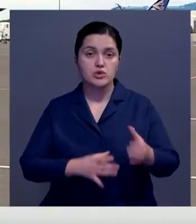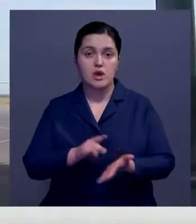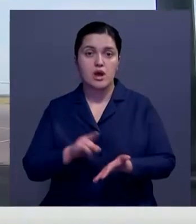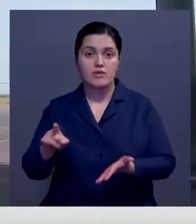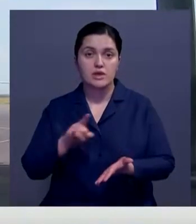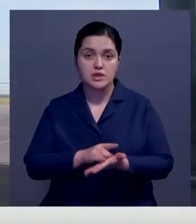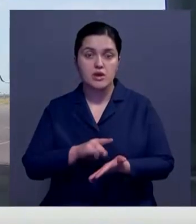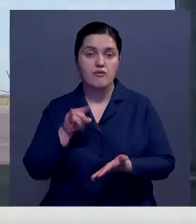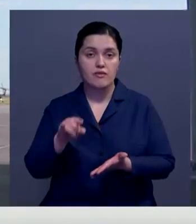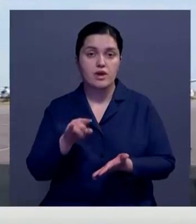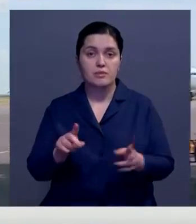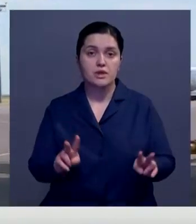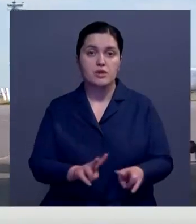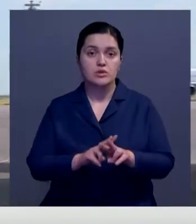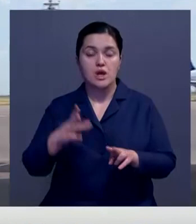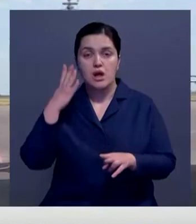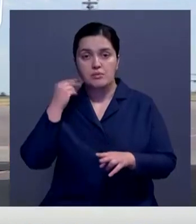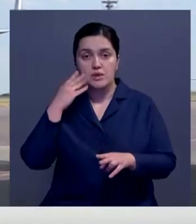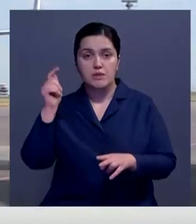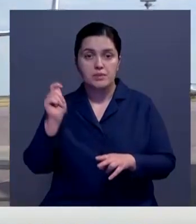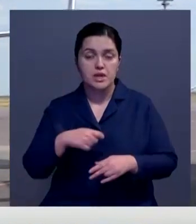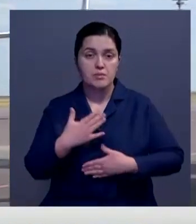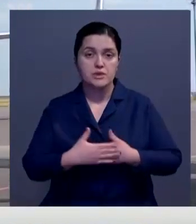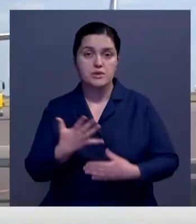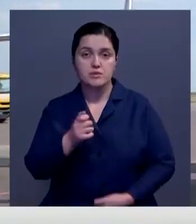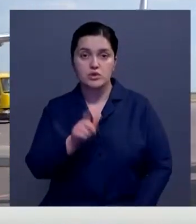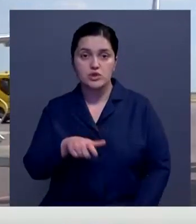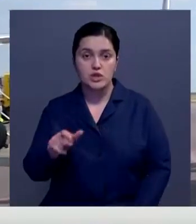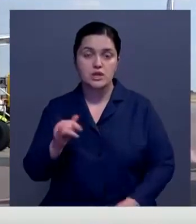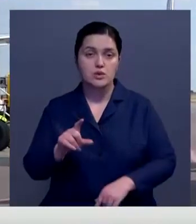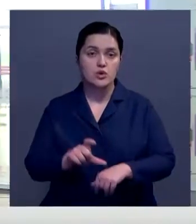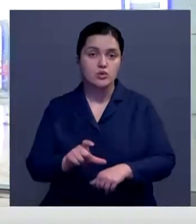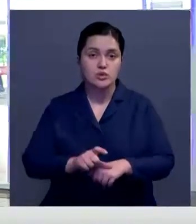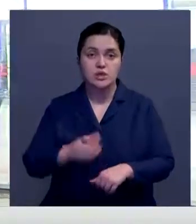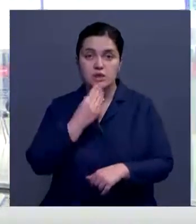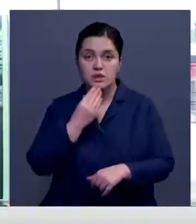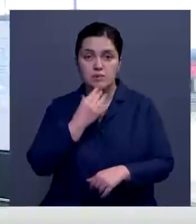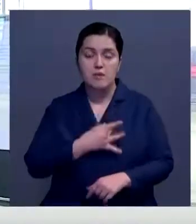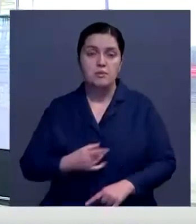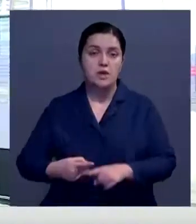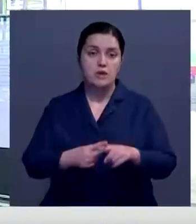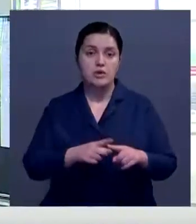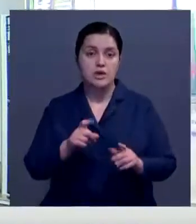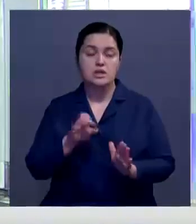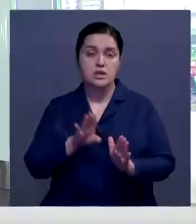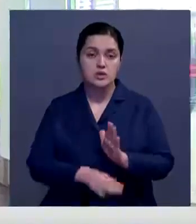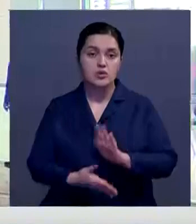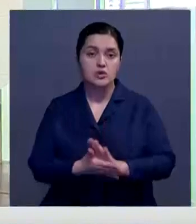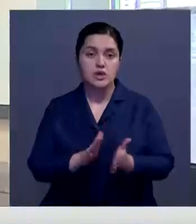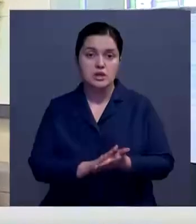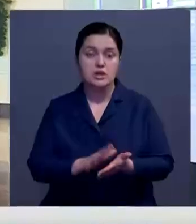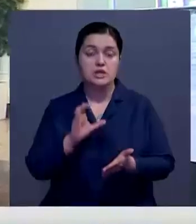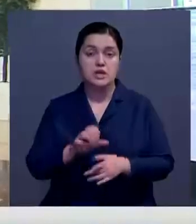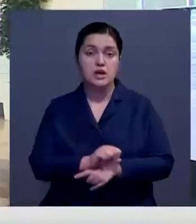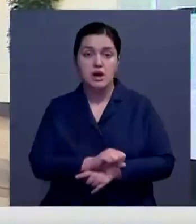международных авиарейса. В аэропорты Нур-Султан и Алматы прилетели почти 500 пассажиров из Турции, Египта, Беларуси. Напомню, из-за